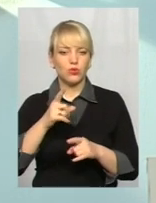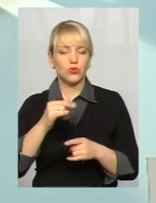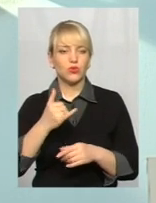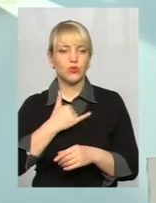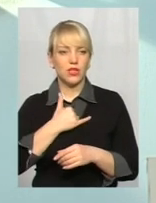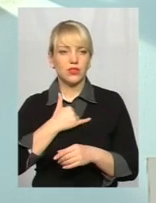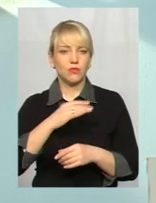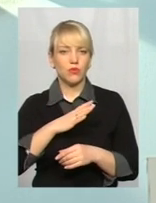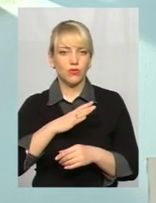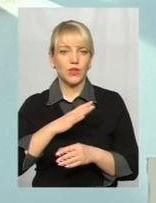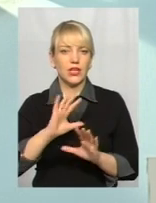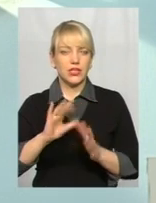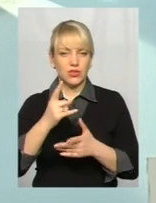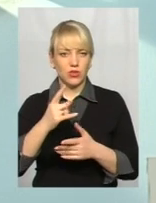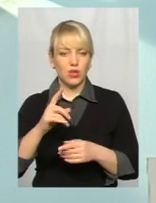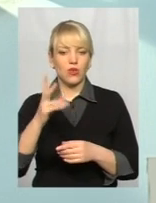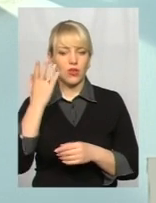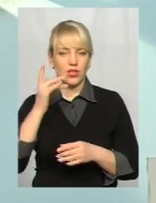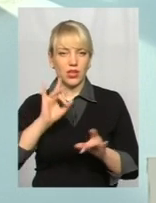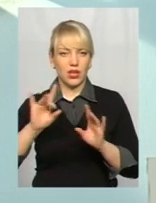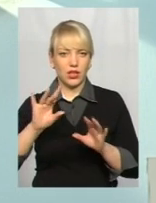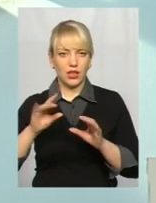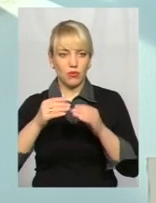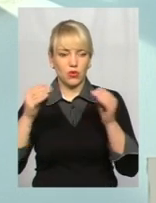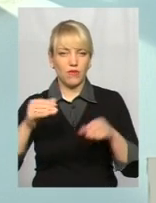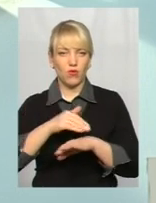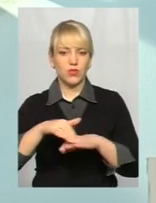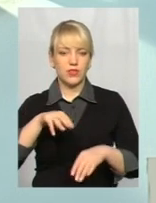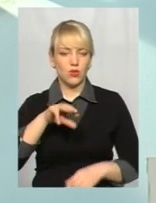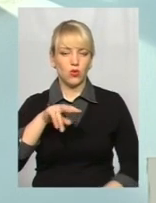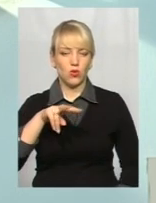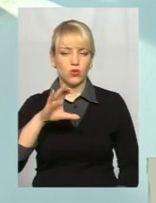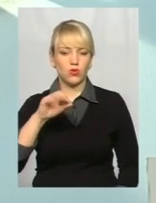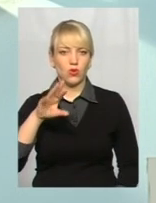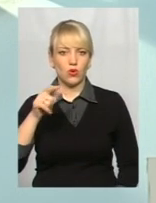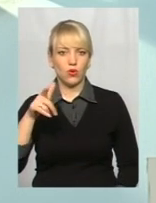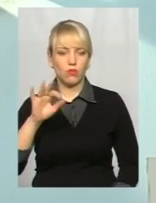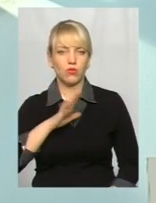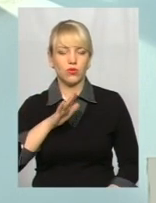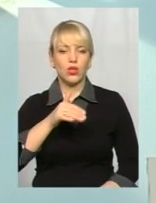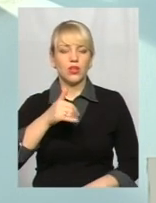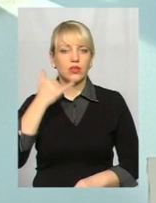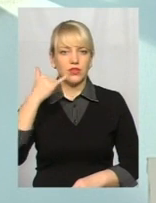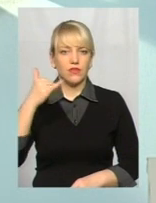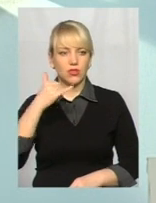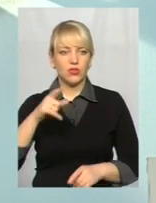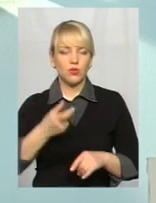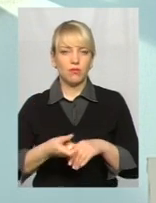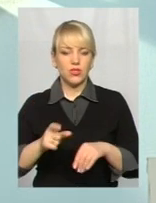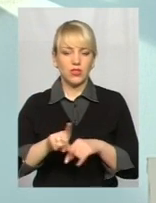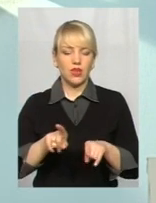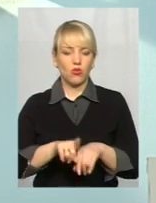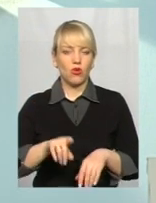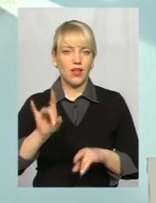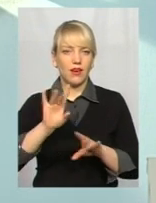прецедент з одним власником рекламної конструкції на вулиці Толстого. Йому було зроблено декілька дзвінків, щоб більше такої реклами,